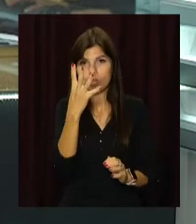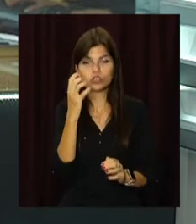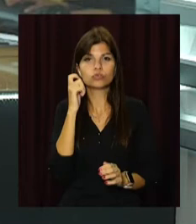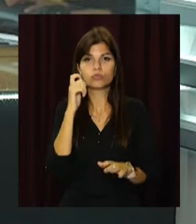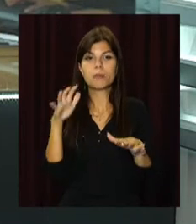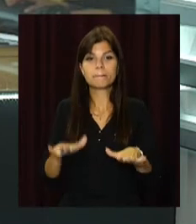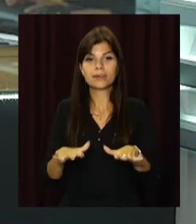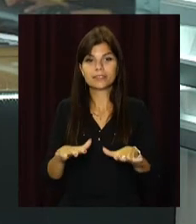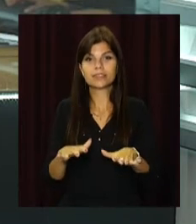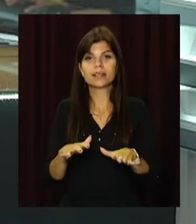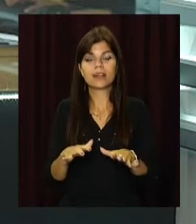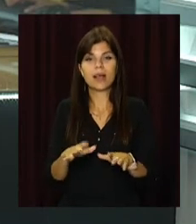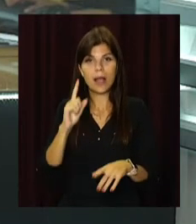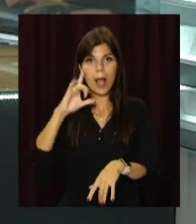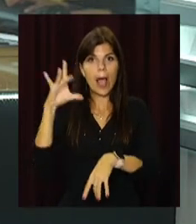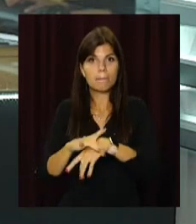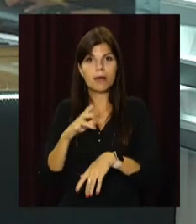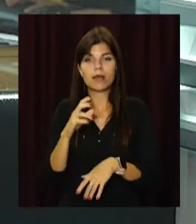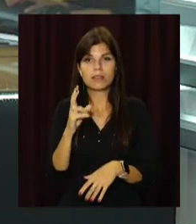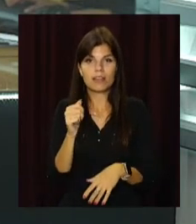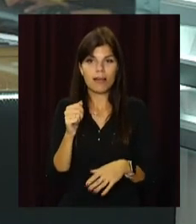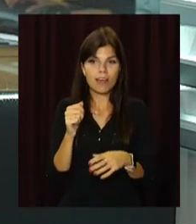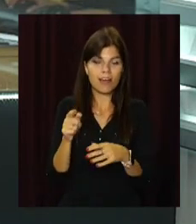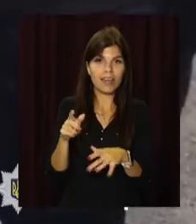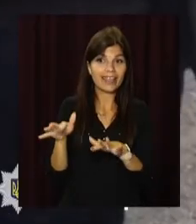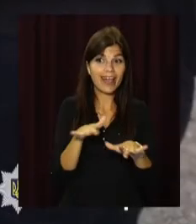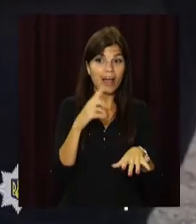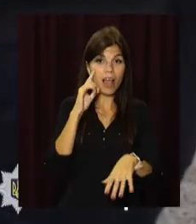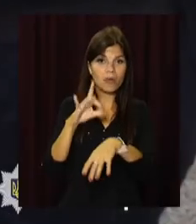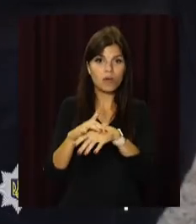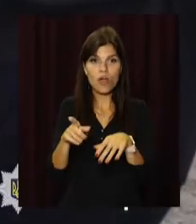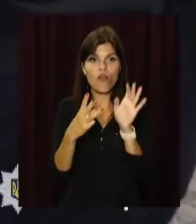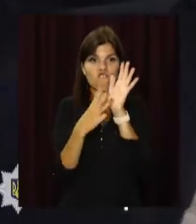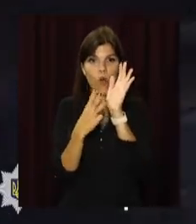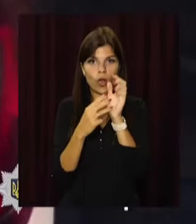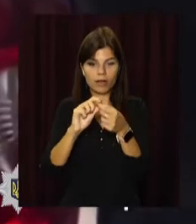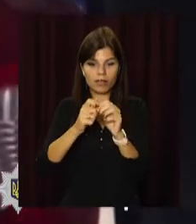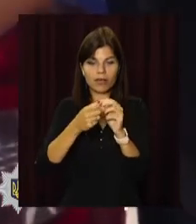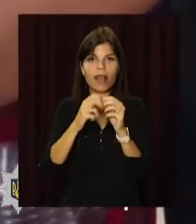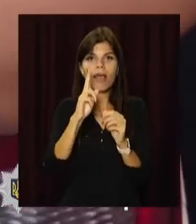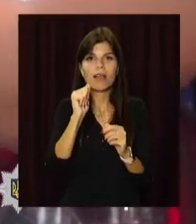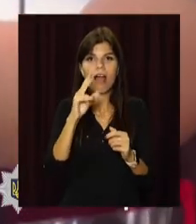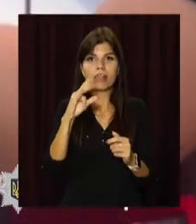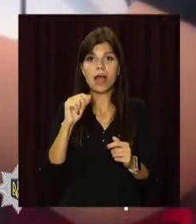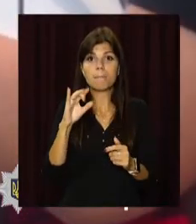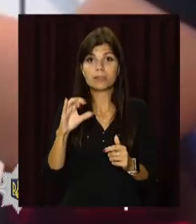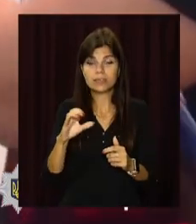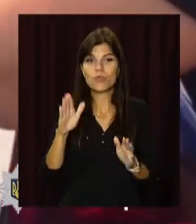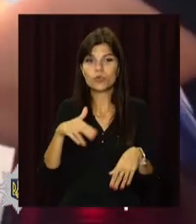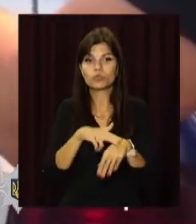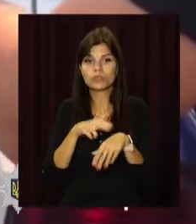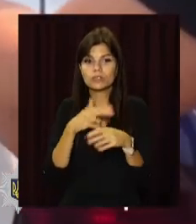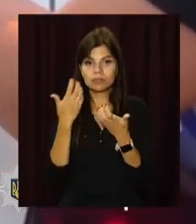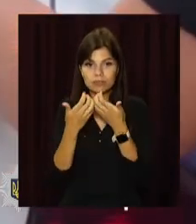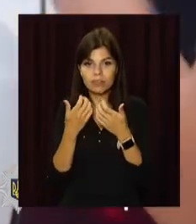місцевого заскочили на гарячому, а під час обшуку знайшли 8 згортків з канабісом. Пізніше поліціянти з